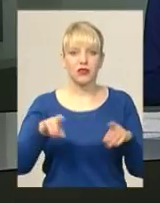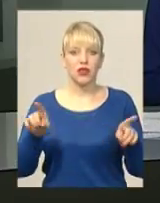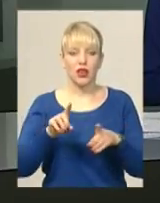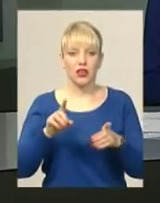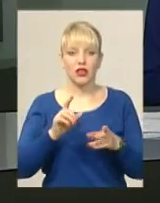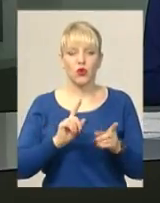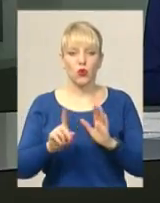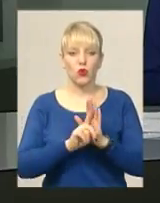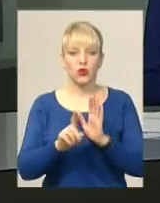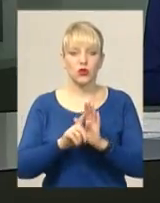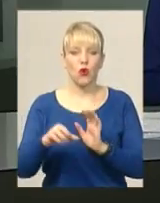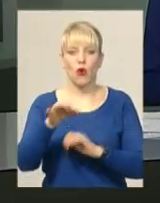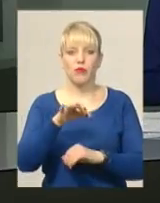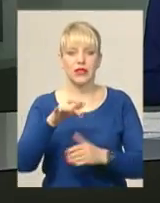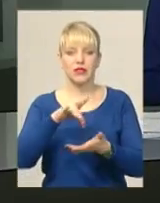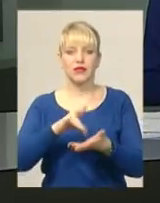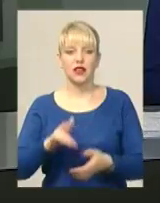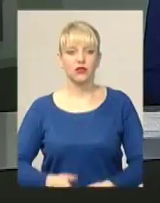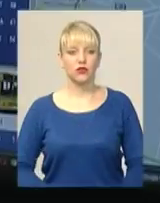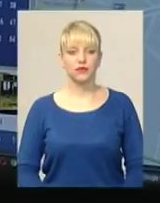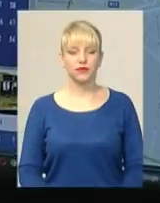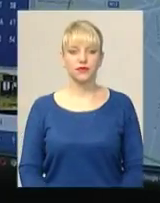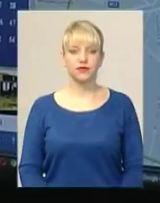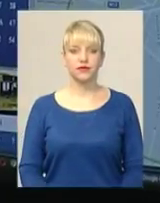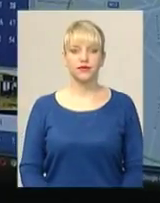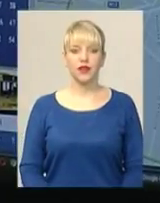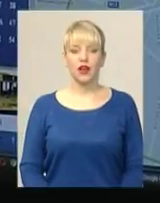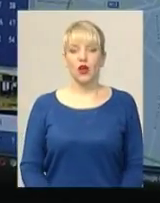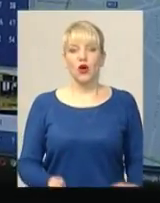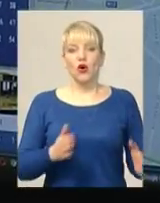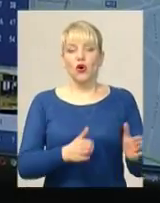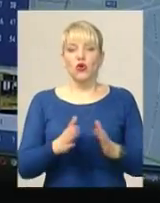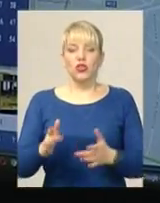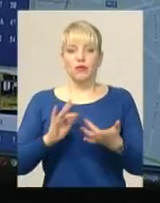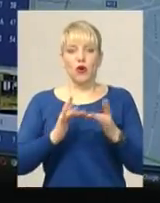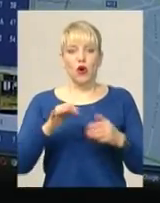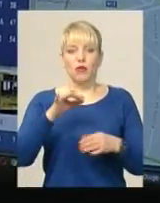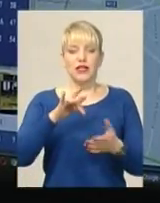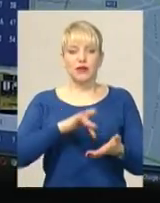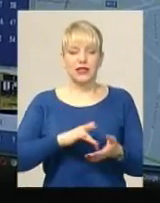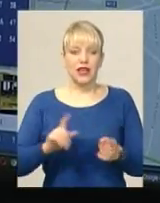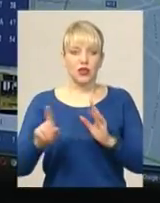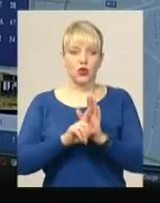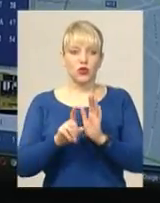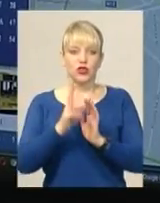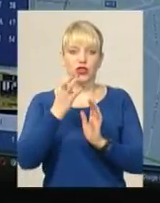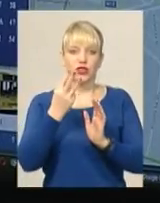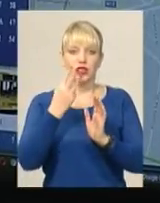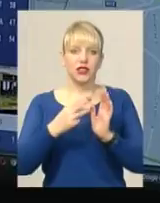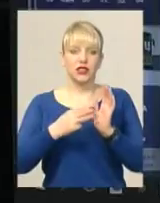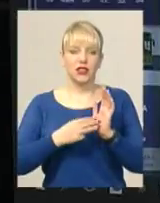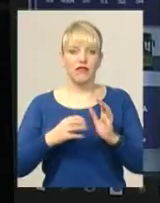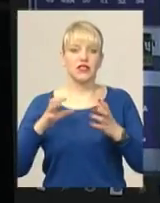обласним центром. Подробиці у сюжеті Ірини Аріон. У режимі онлайн нині обласним центром курсують 438